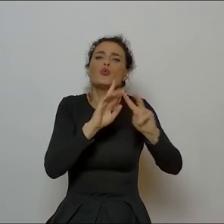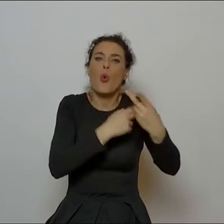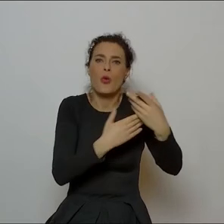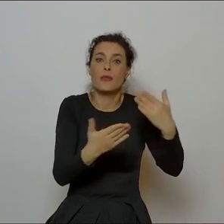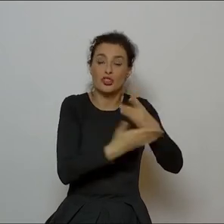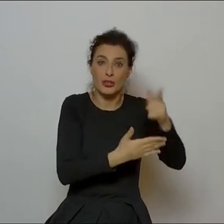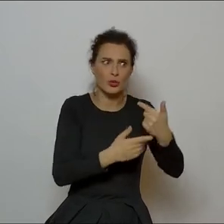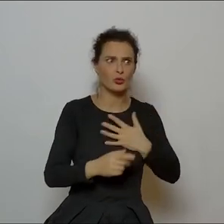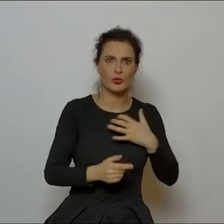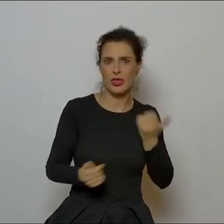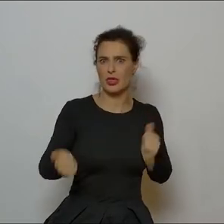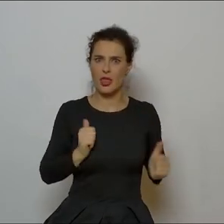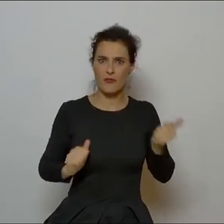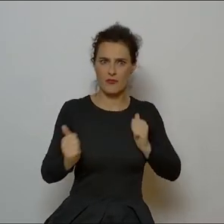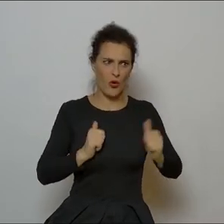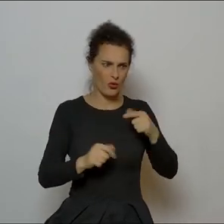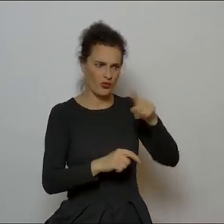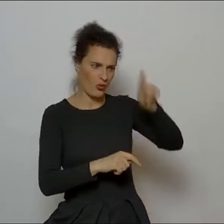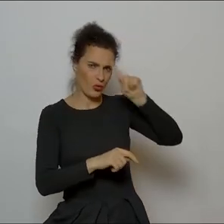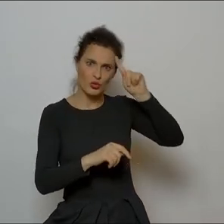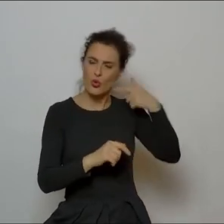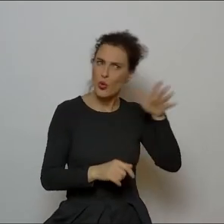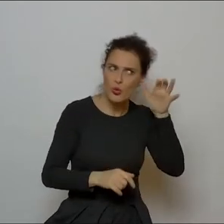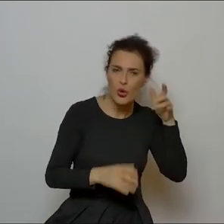pewien niepokój u odbiorców,